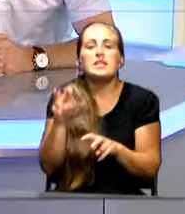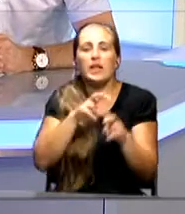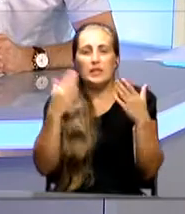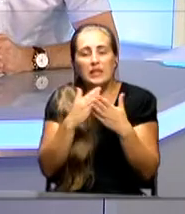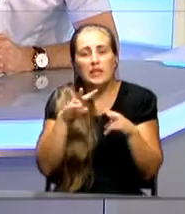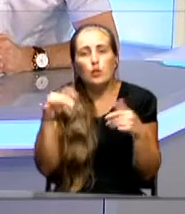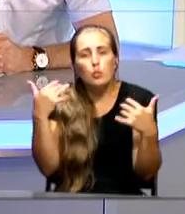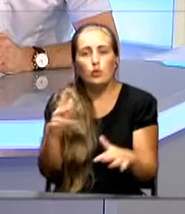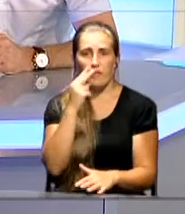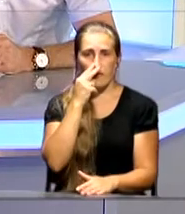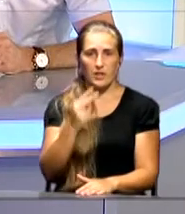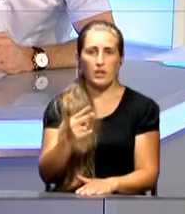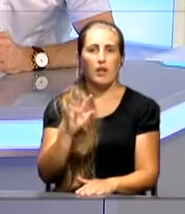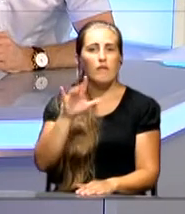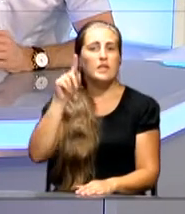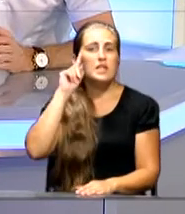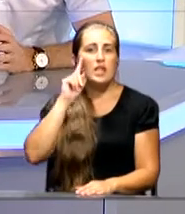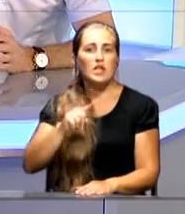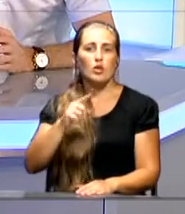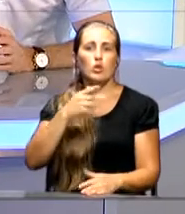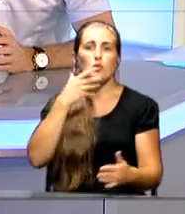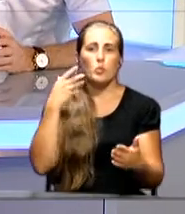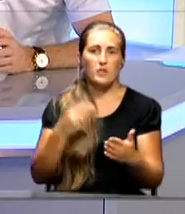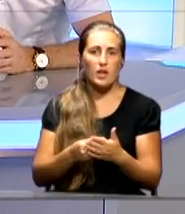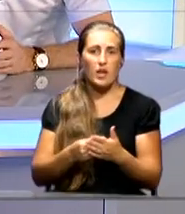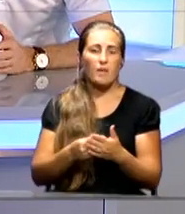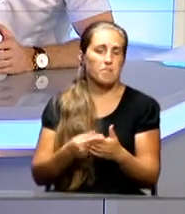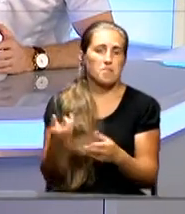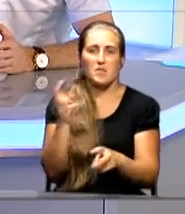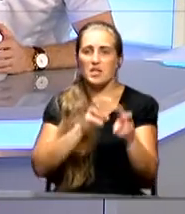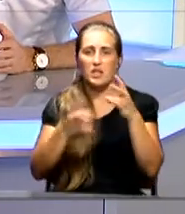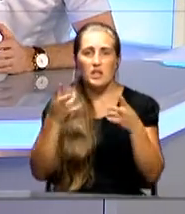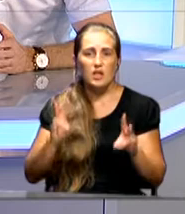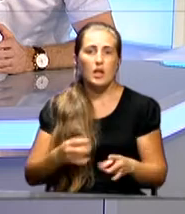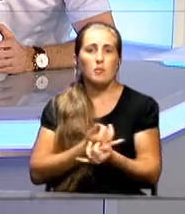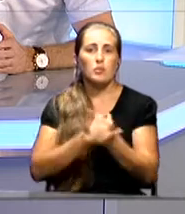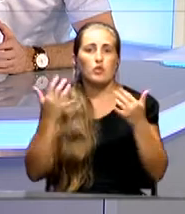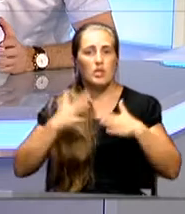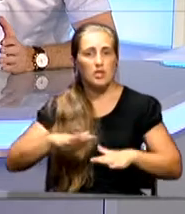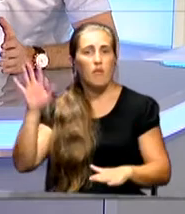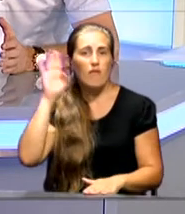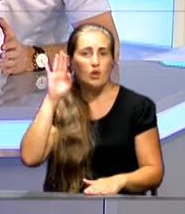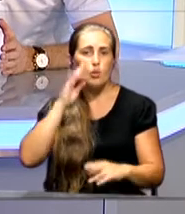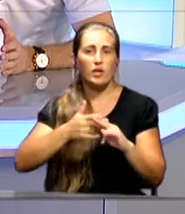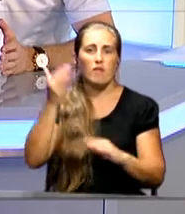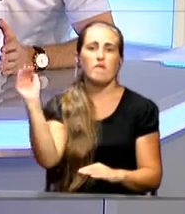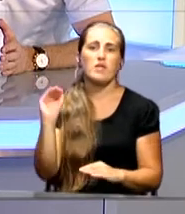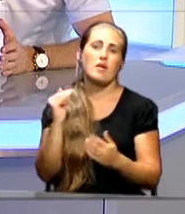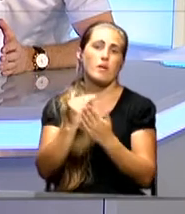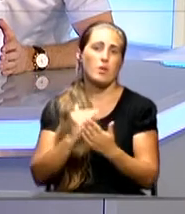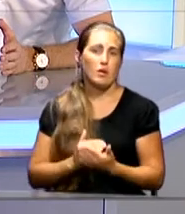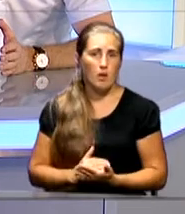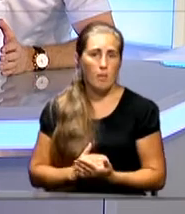видение? Ну, знаете, собственно, инвестиции искать не надо. Обеспечение Крыма водой – это федеральная программа.